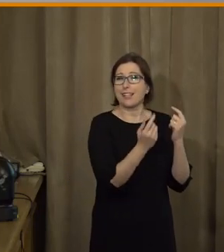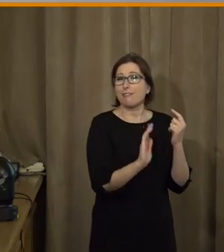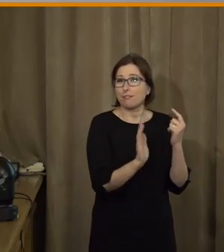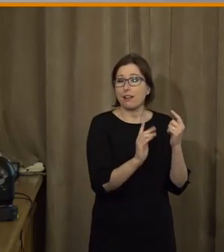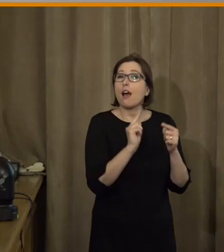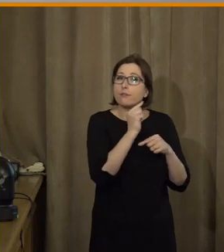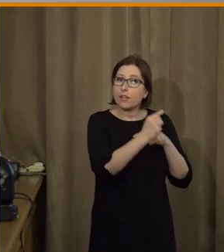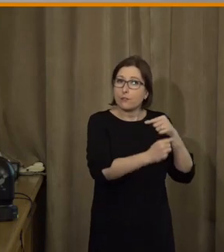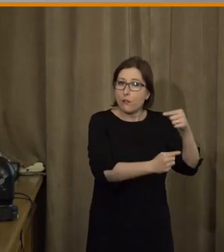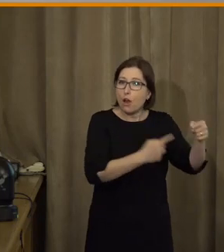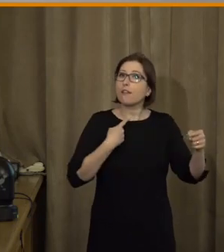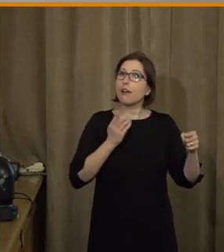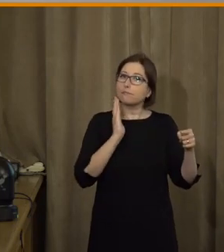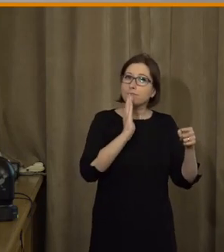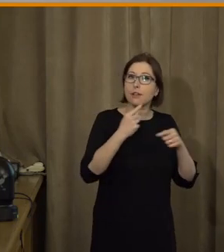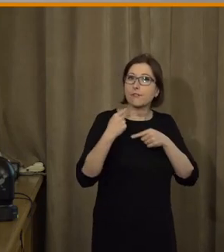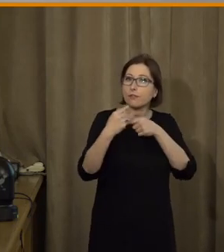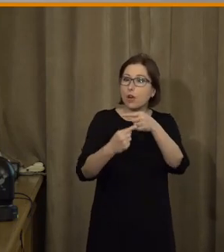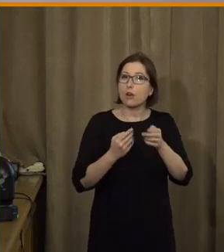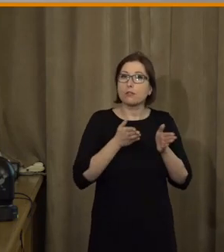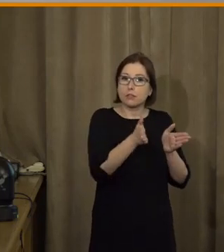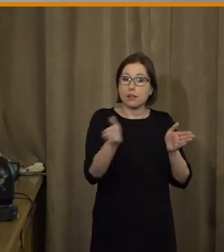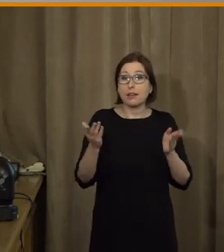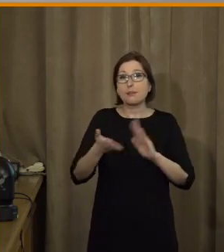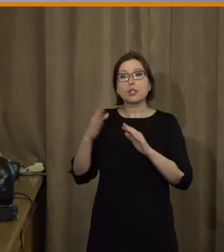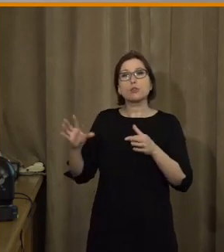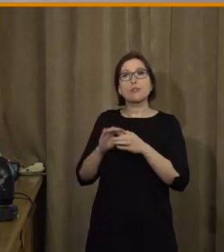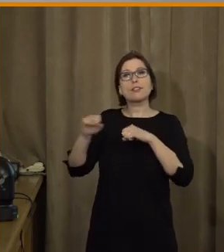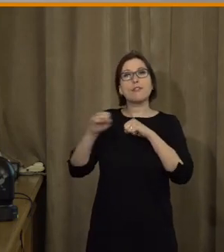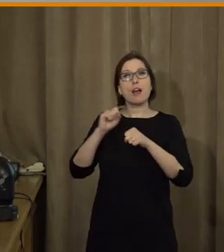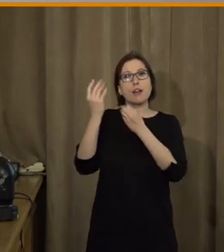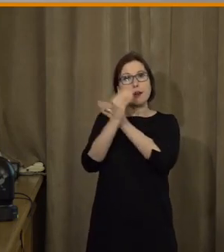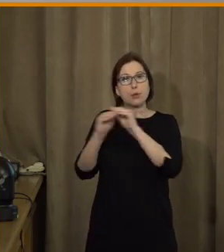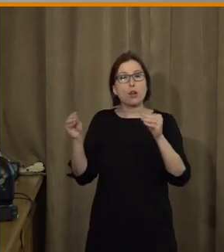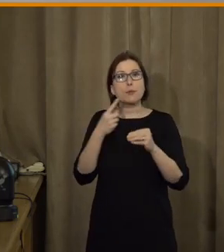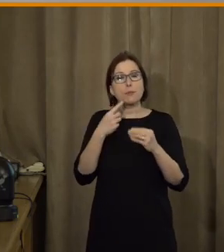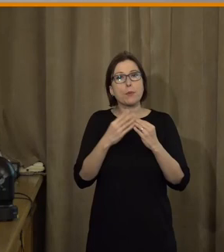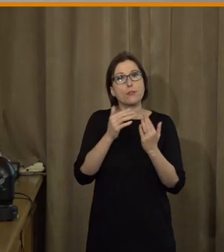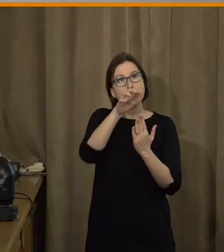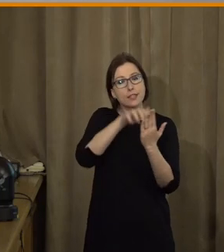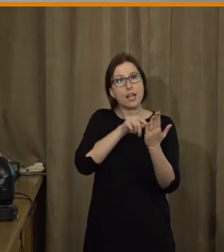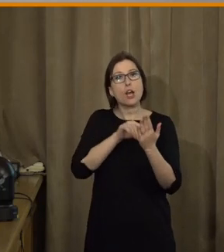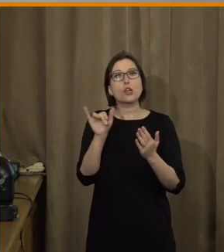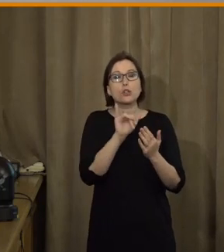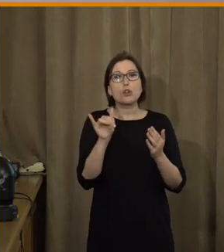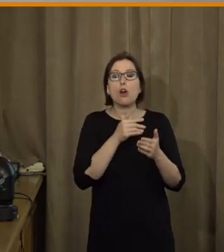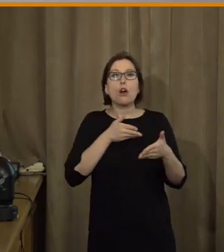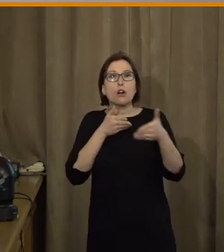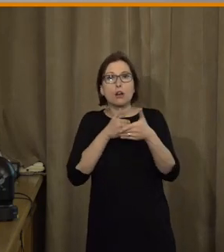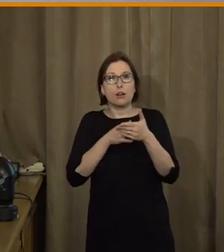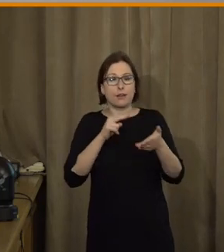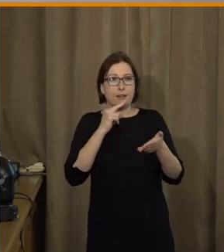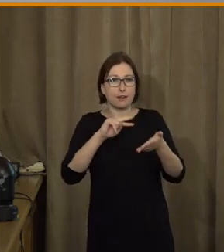Pokud se vrátím třeba k tomu programovému prohlášení vlády, máme tam, že mají pro lidi, kteří teda jsou digitálně vyloučení